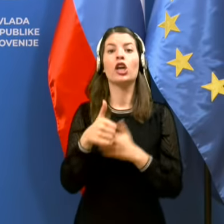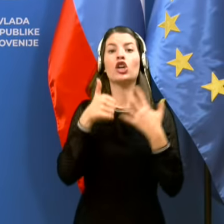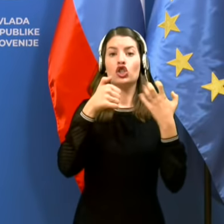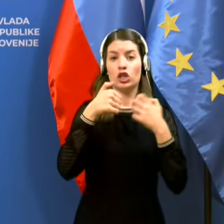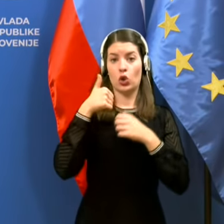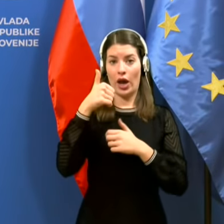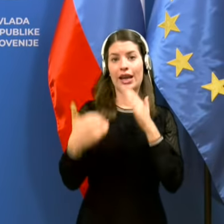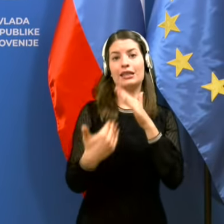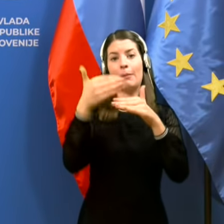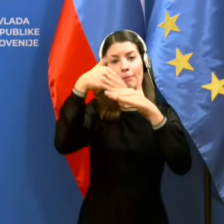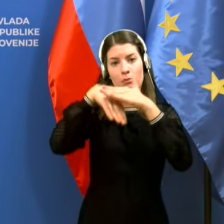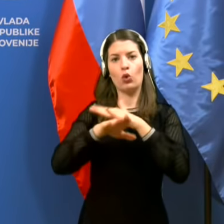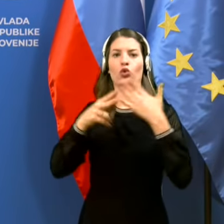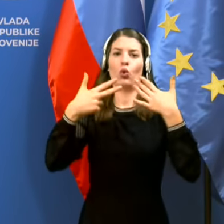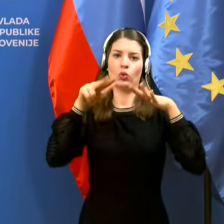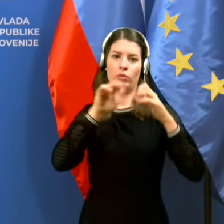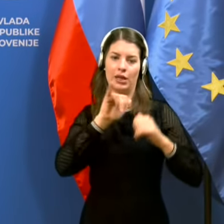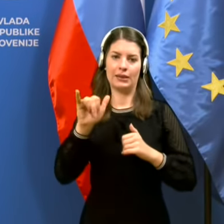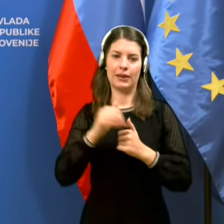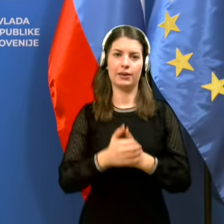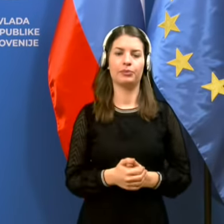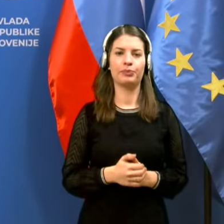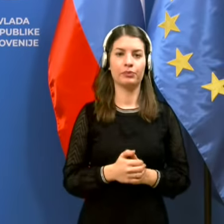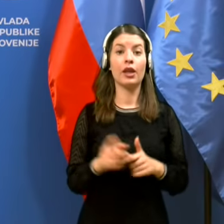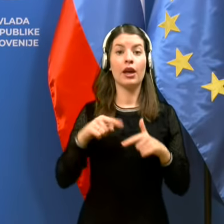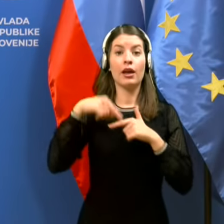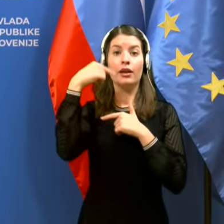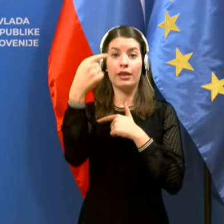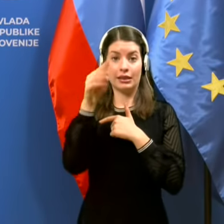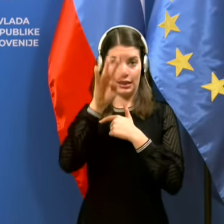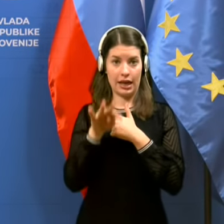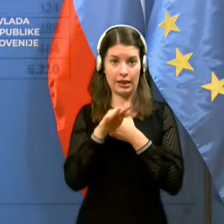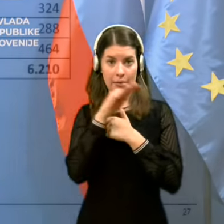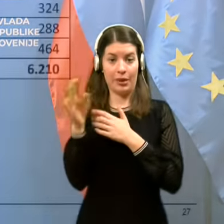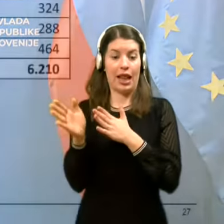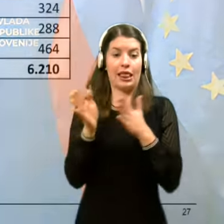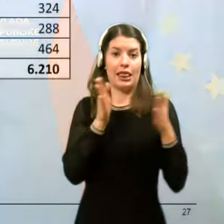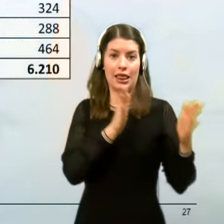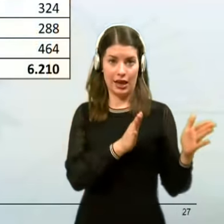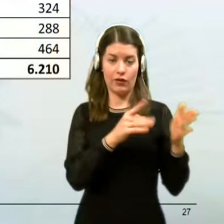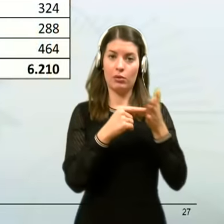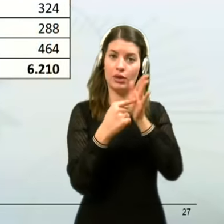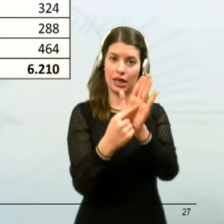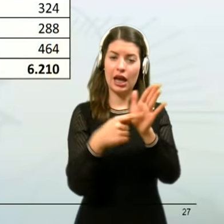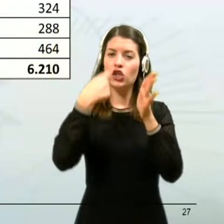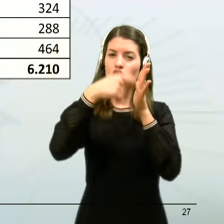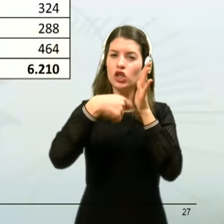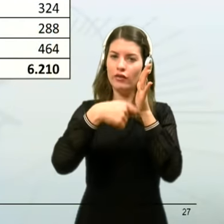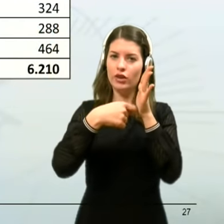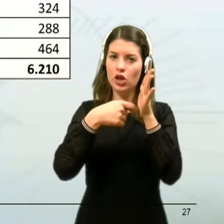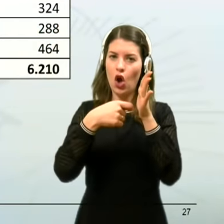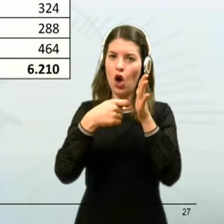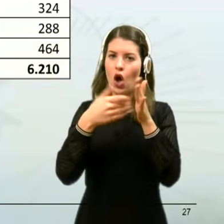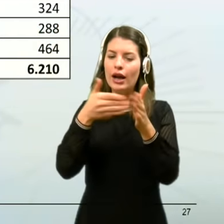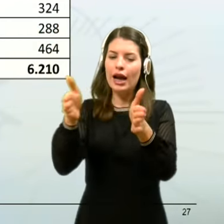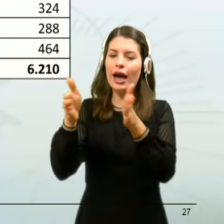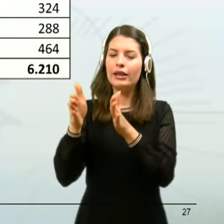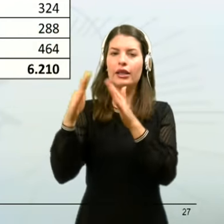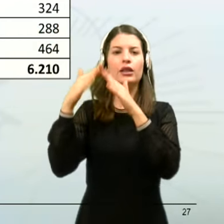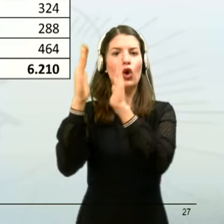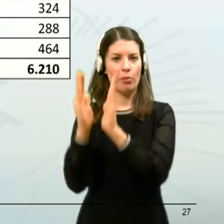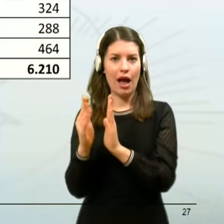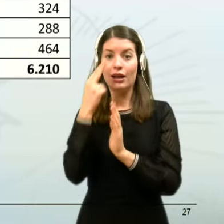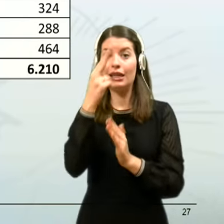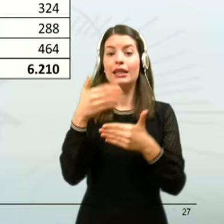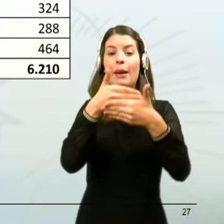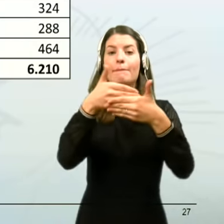osebe. Še naslednje tabeli, na levi strani je prikaz števila napotitev v karanteno na domu, glede na mejo